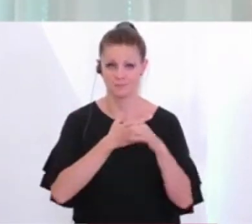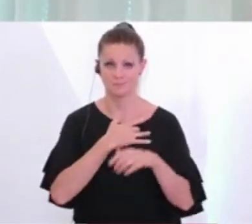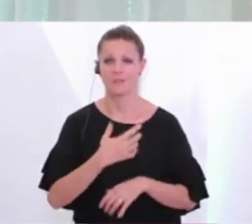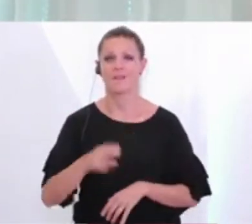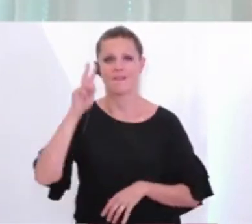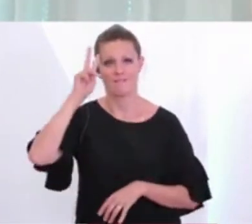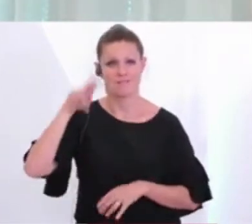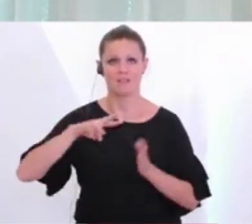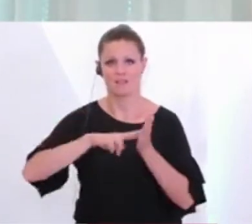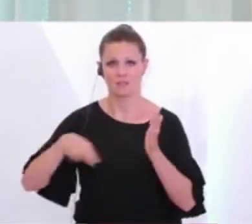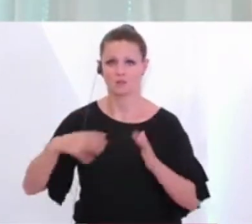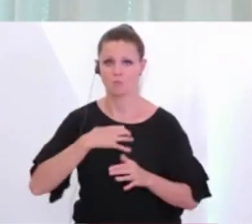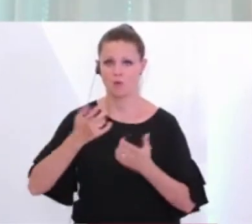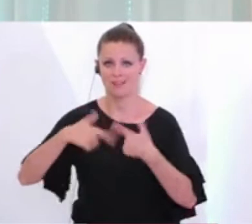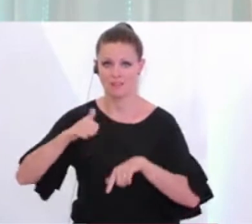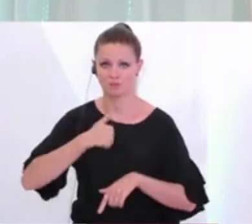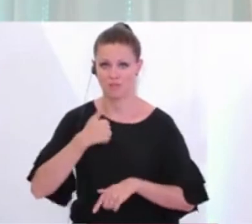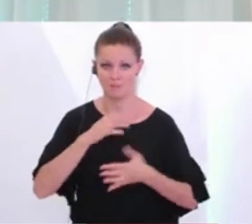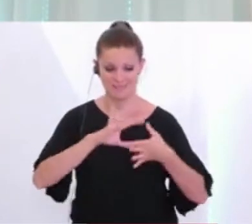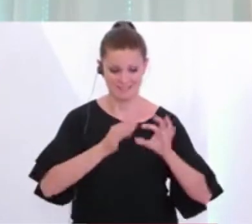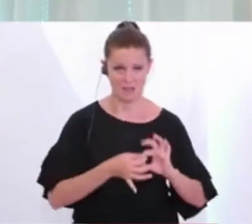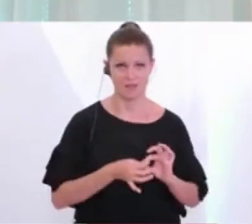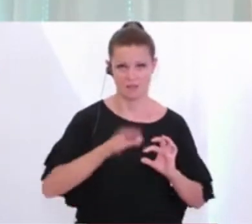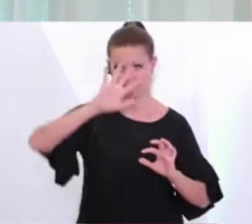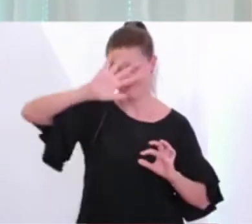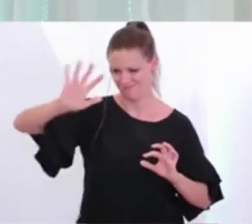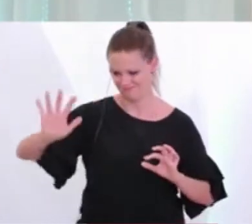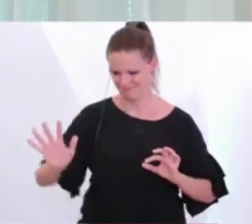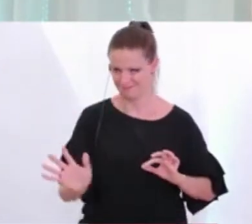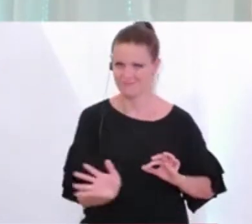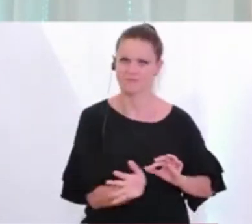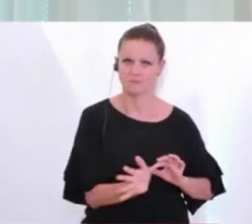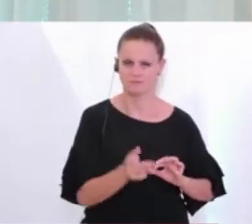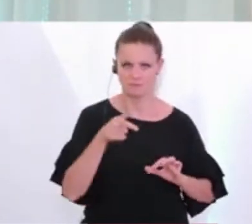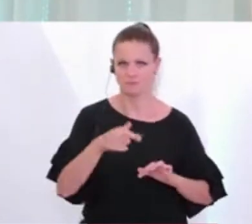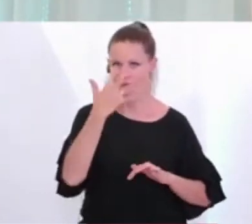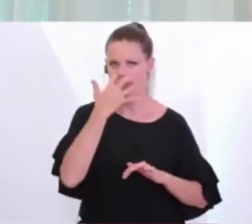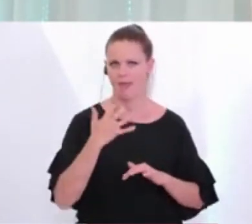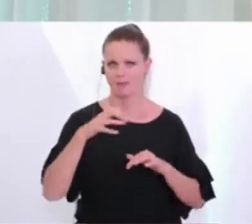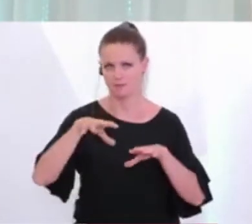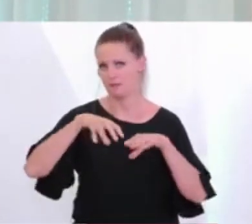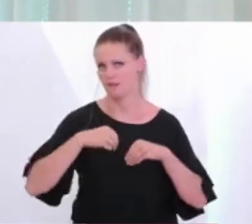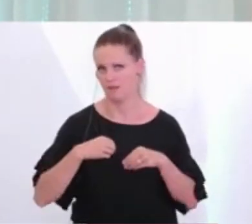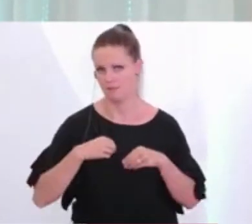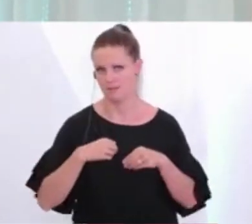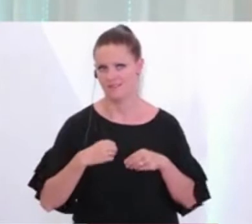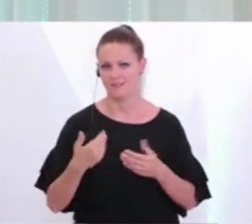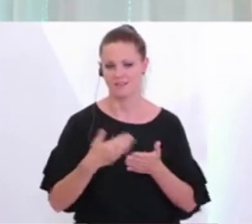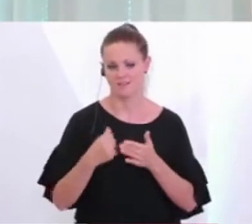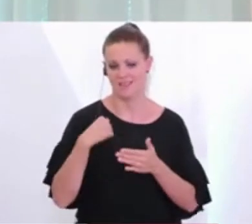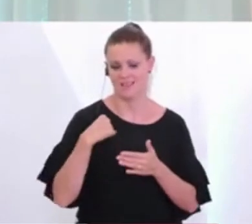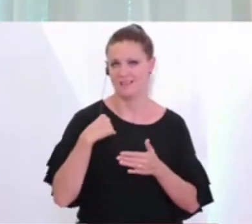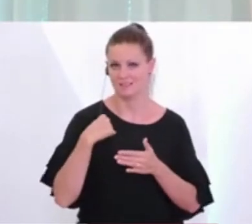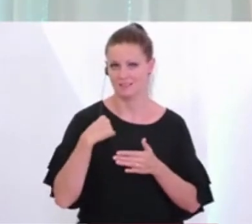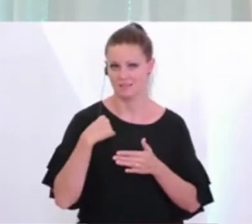und Kärnten. Und auch das wollen wir gemeinsam natürlich sehr, sehr ernst nehmen. Wir haben gestern deswegen einen umfassenden Arbeitsprozess